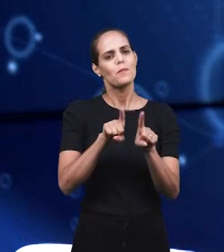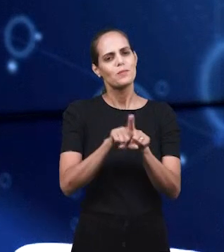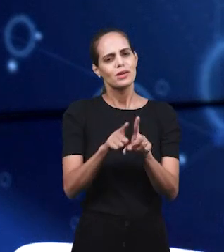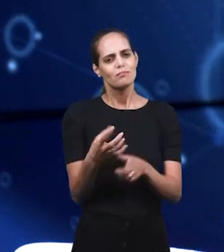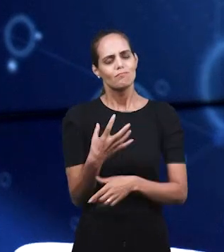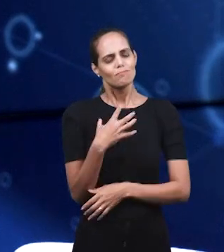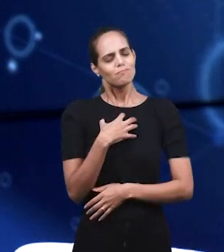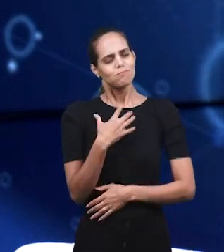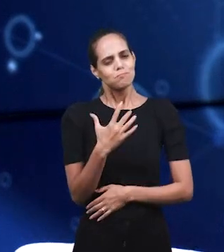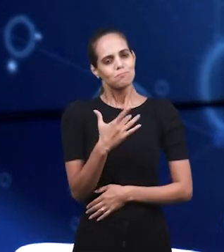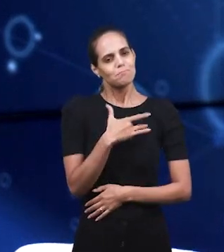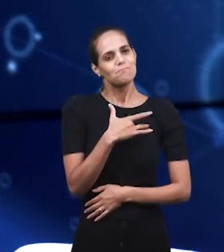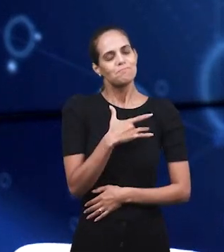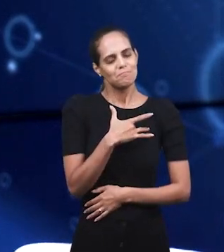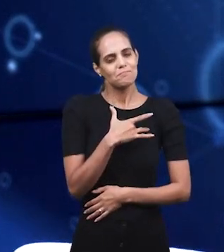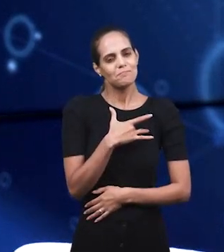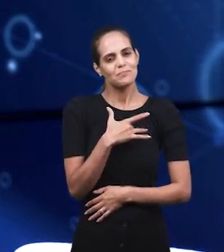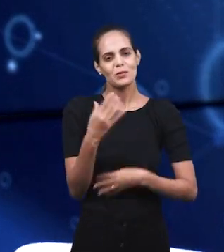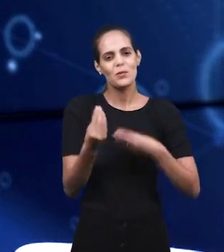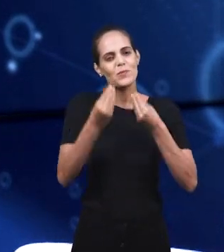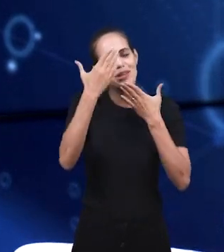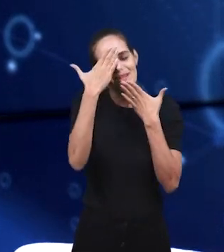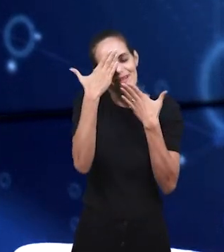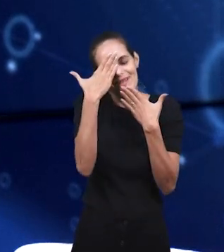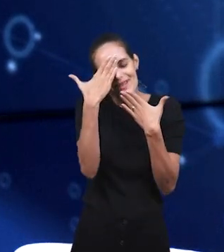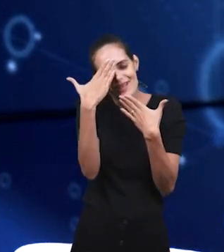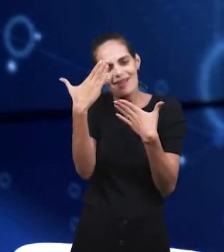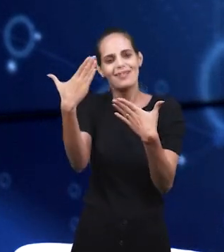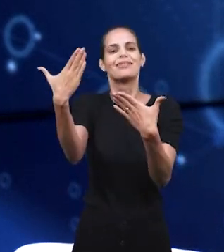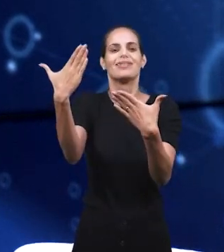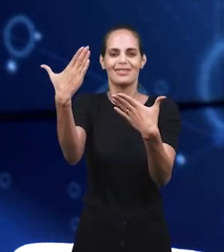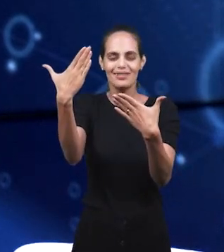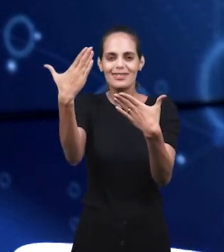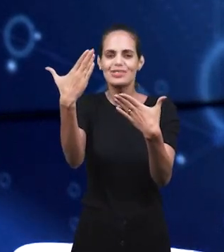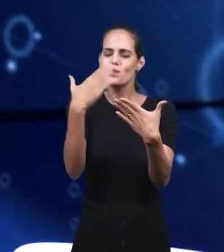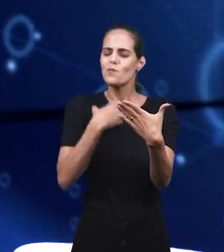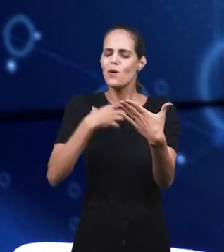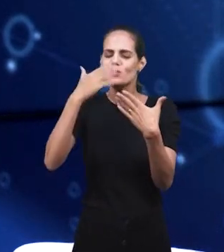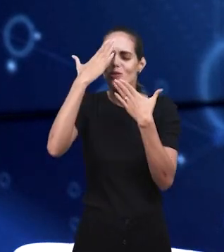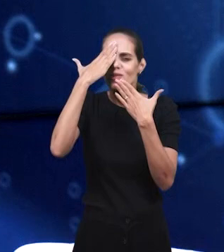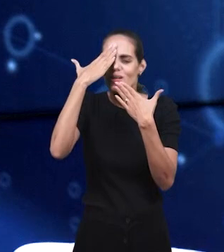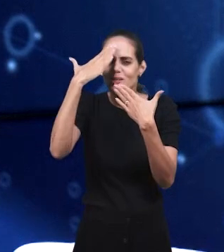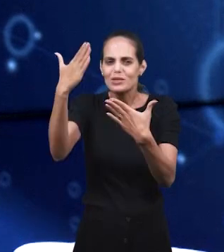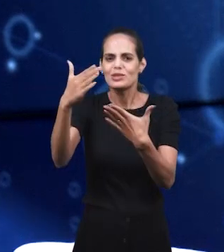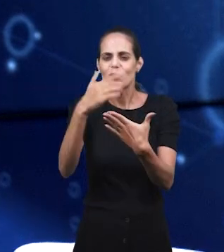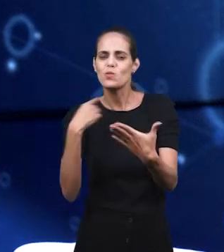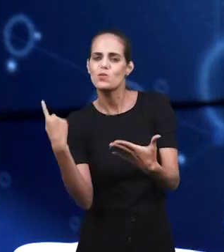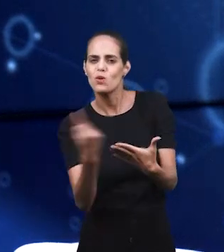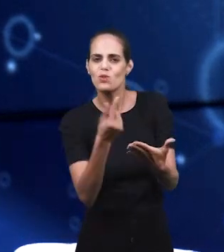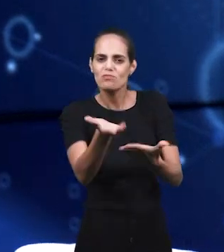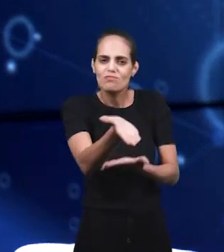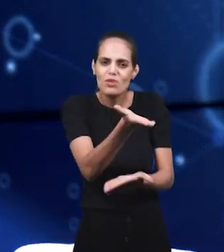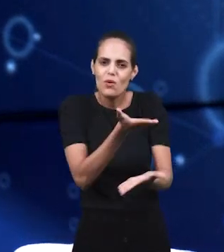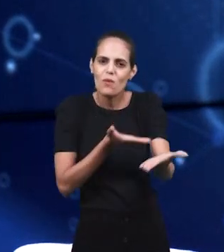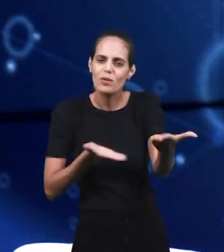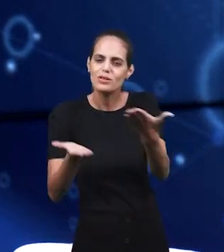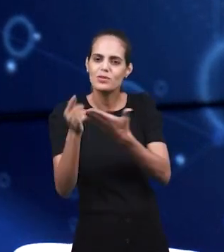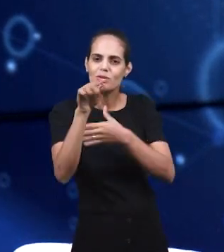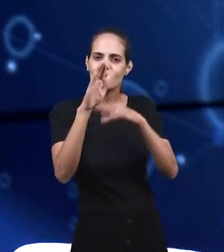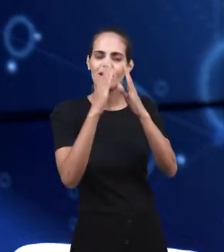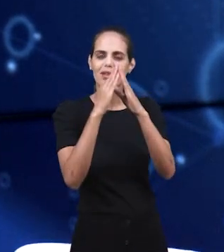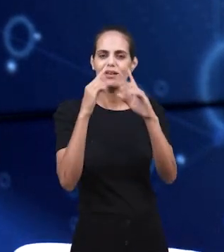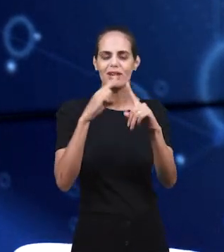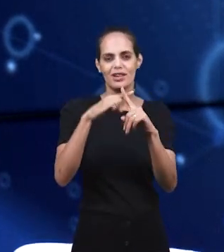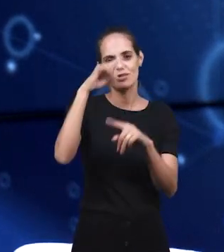мы также хотим, были тронуты благодарностью сестры за наш вклад в